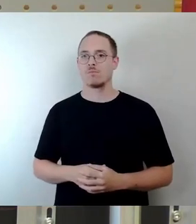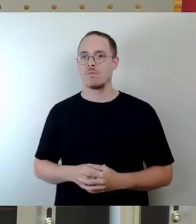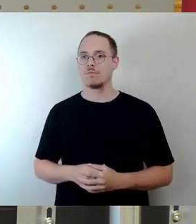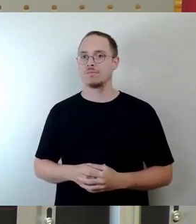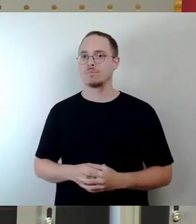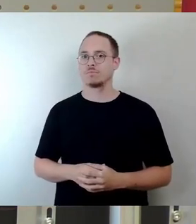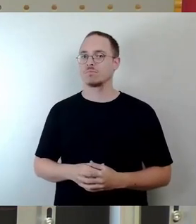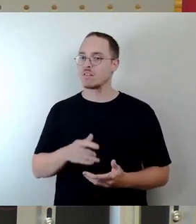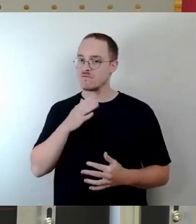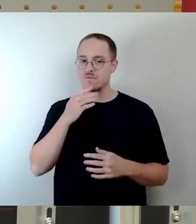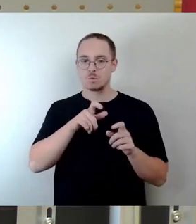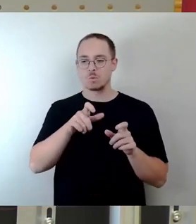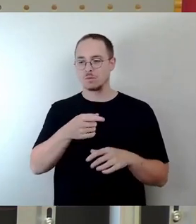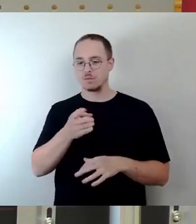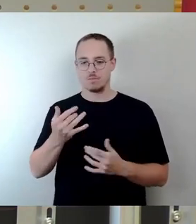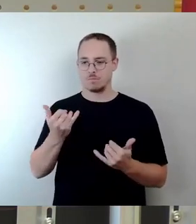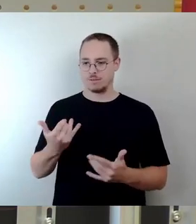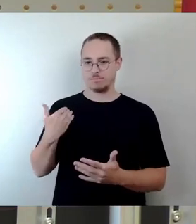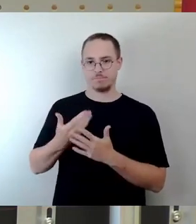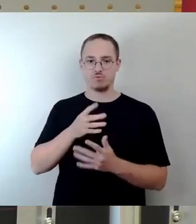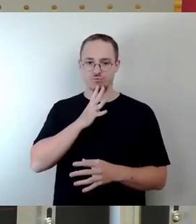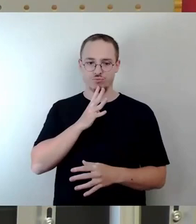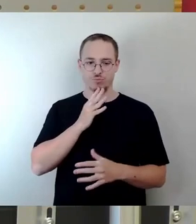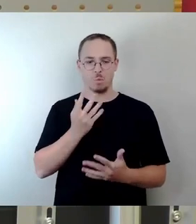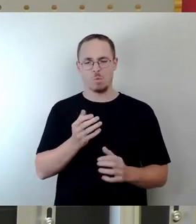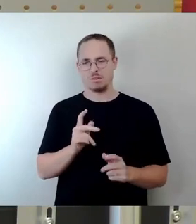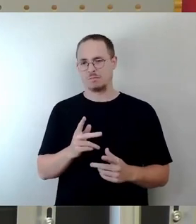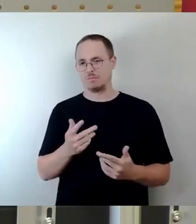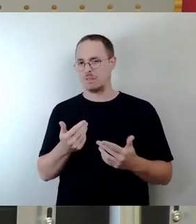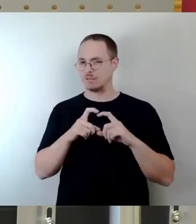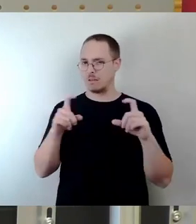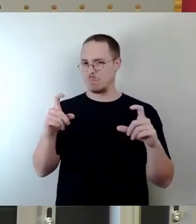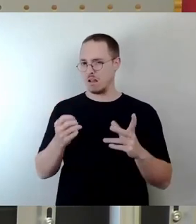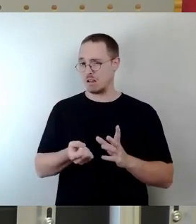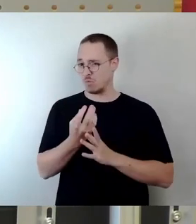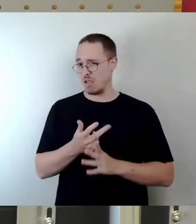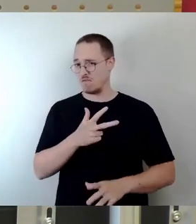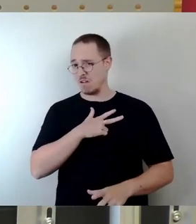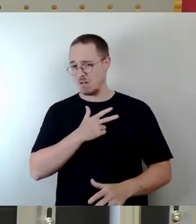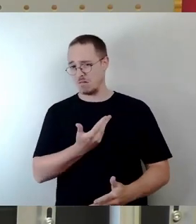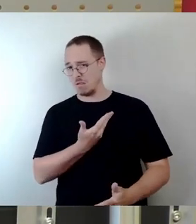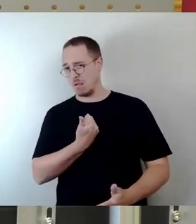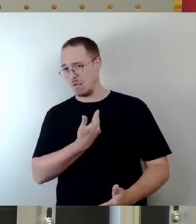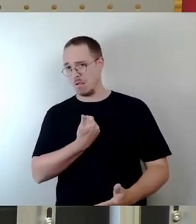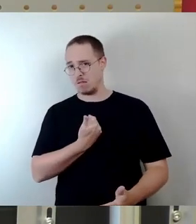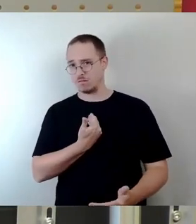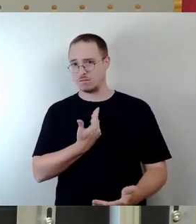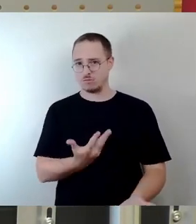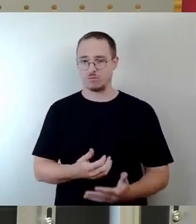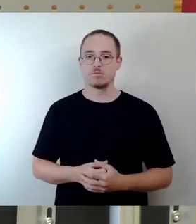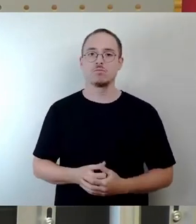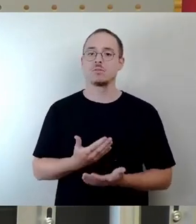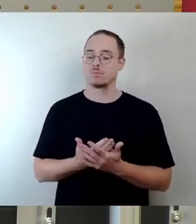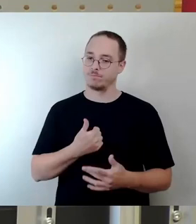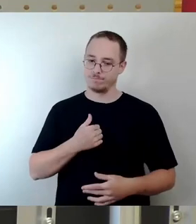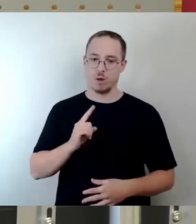haben, die Aktualität des Gesprächsthemas zu bewerten, würde ich das an dieser Stelle auch mal machen. Aktuell ist an diesem Thema gar nichts, denn